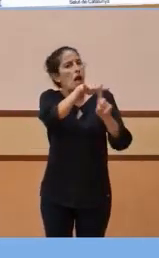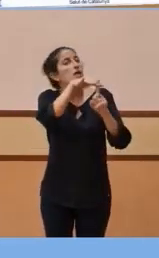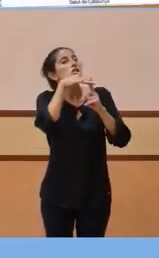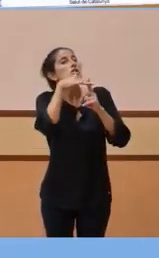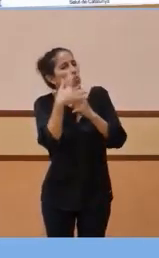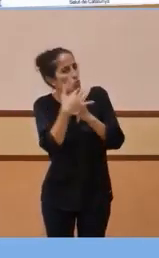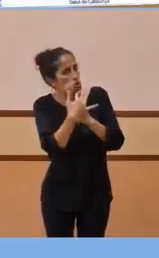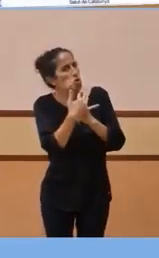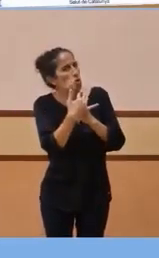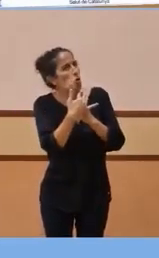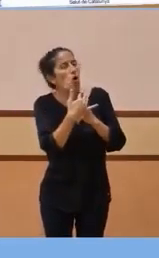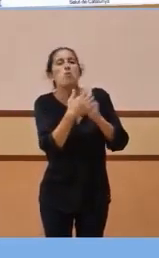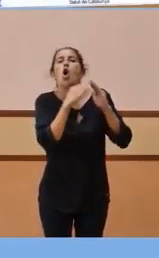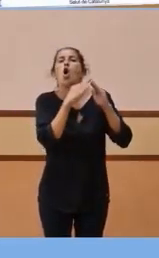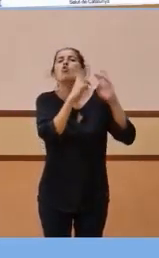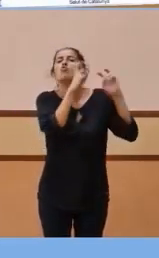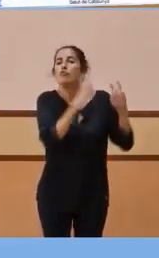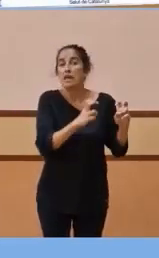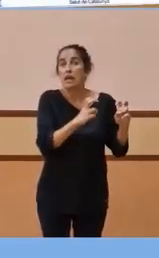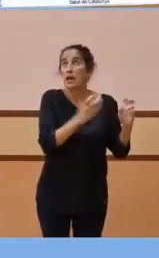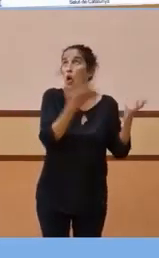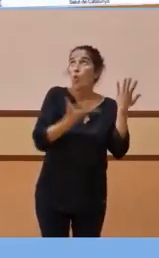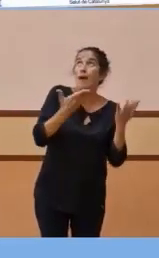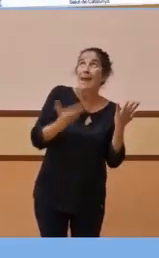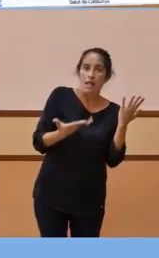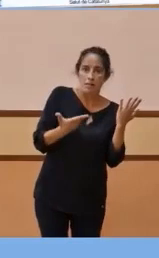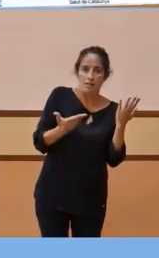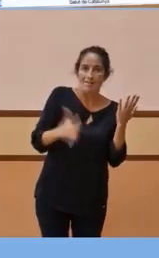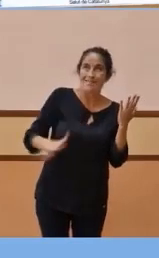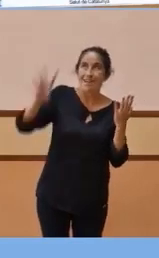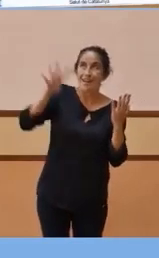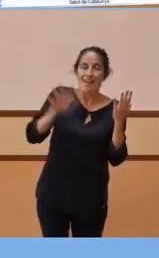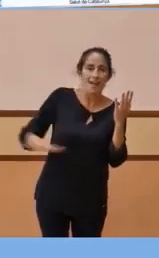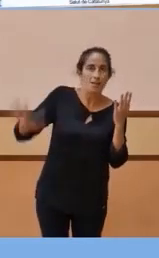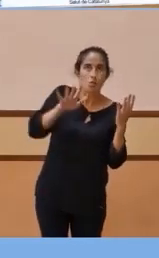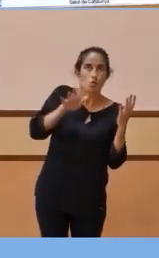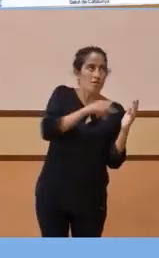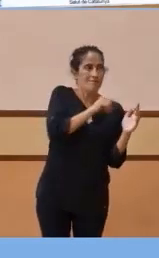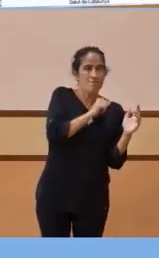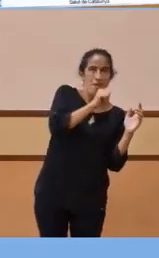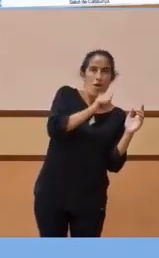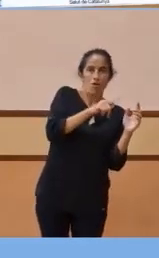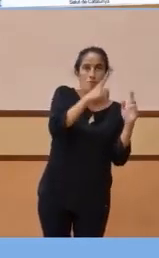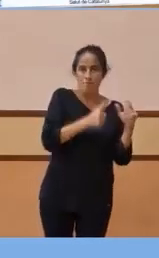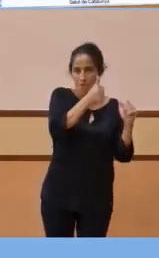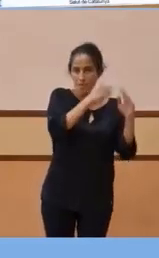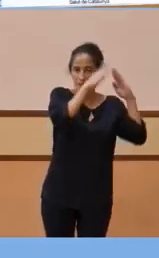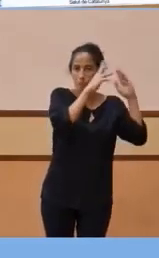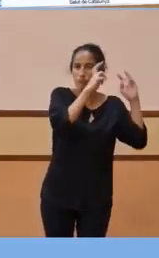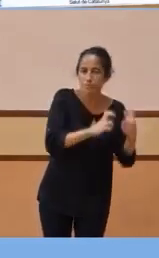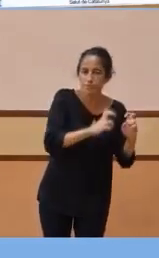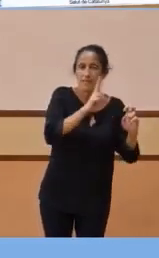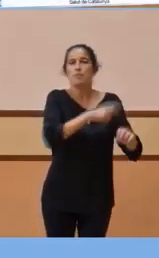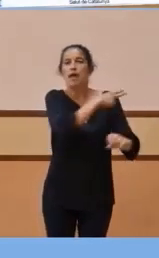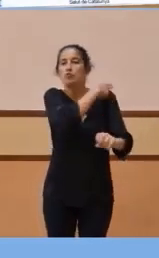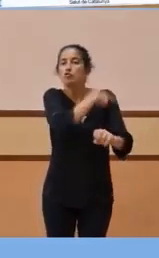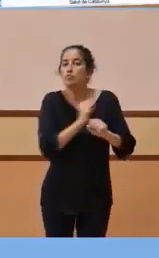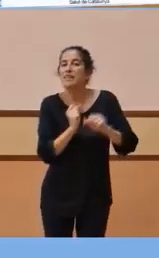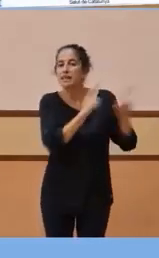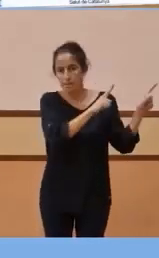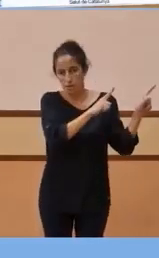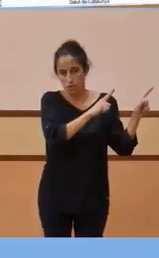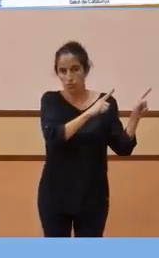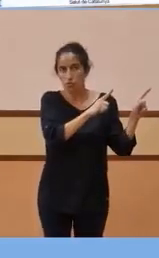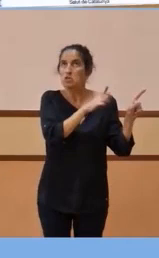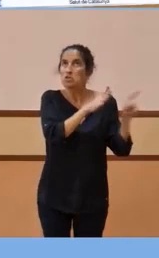d'un confinament superior a la resta del país, i això com ha impactat en aquest cas en les hospitalitzacions, i són quadrades